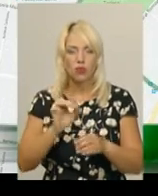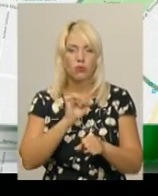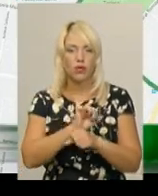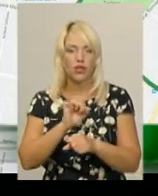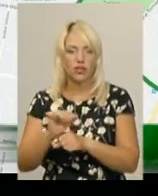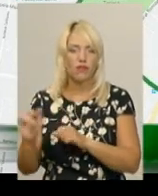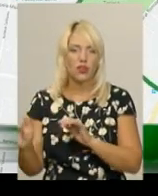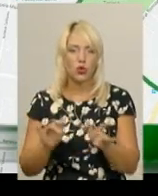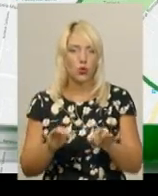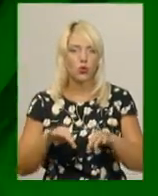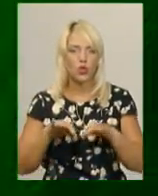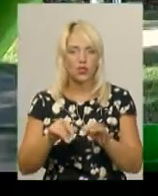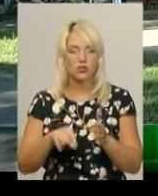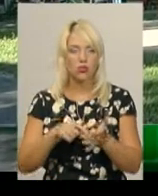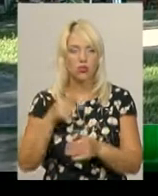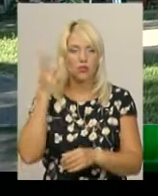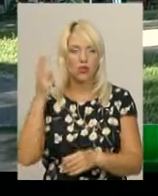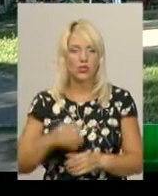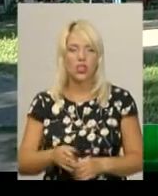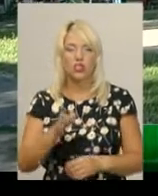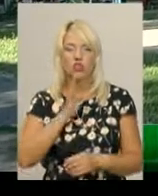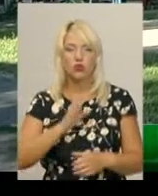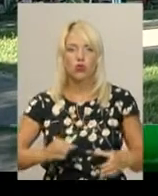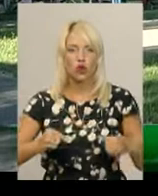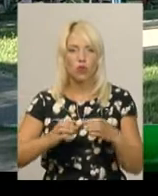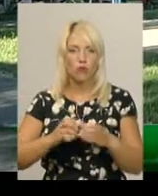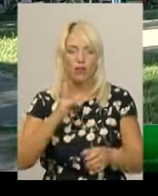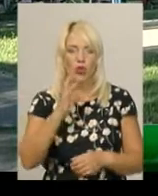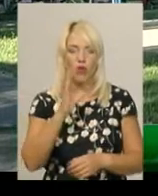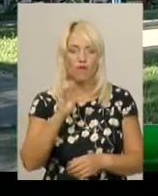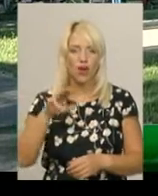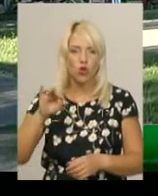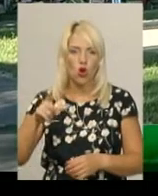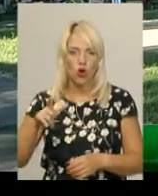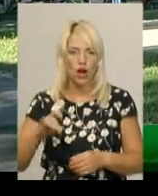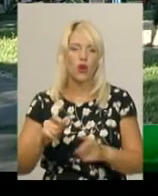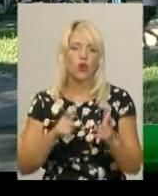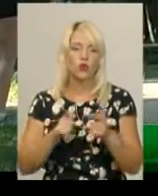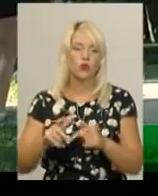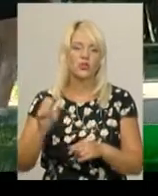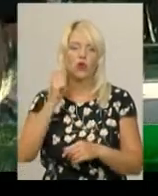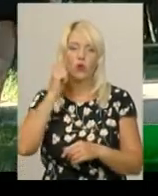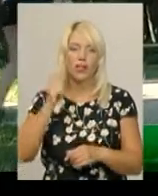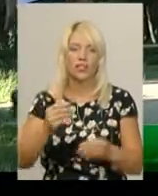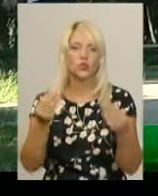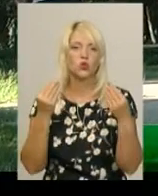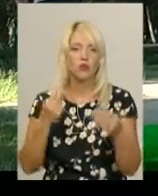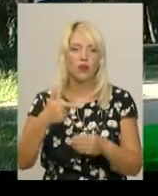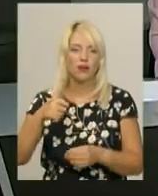транспорту у Хмельницькому. Жіноча команда «Хмельницького новатора» готується до ігор в українській суперлізі.